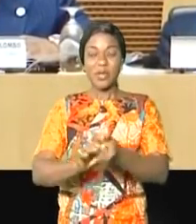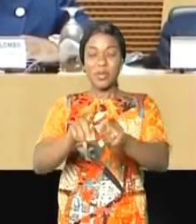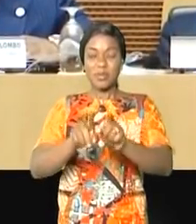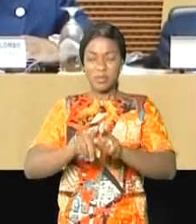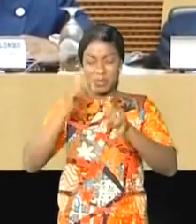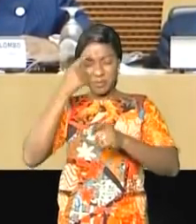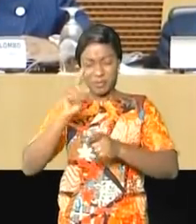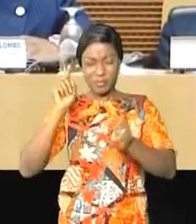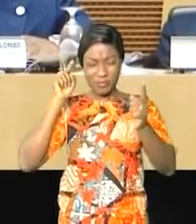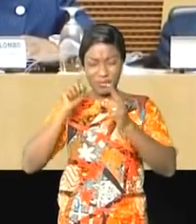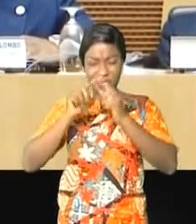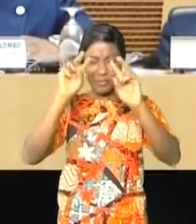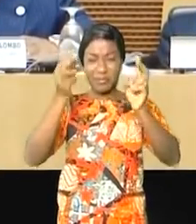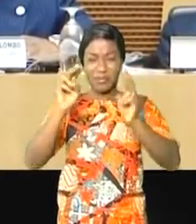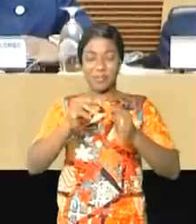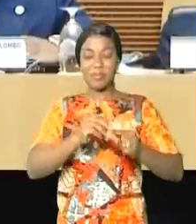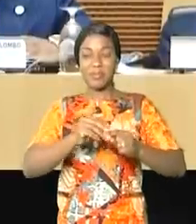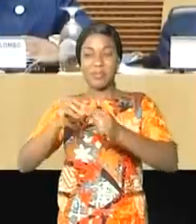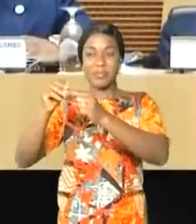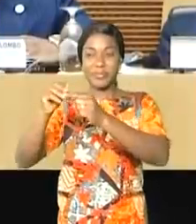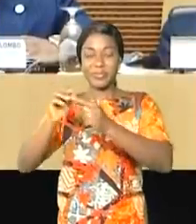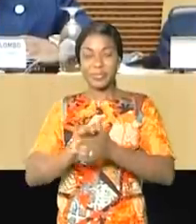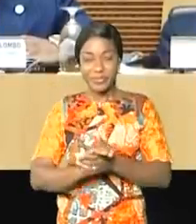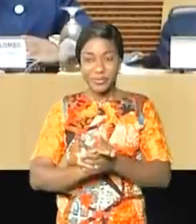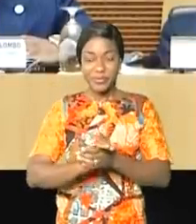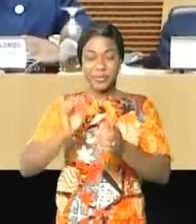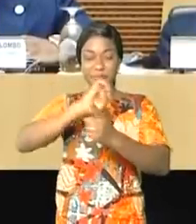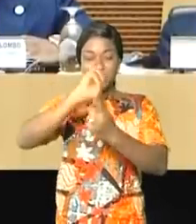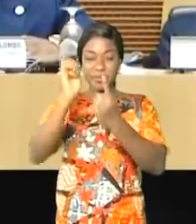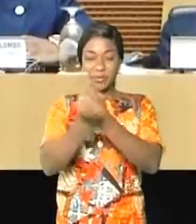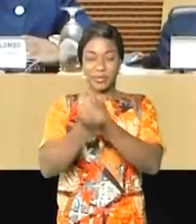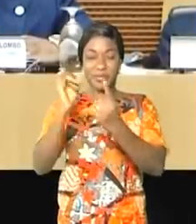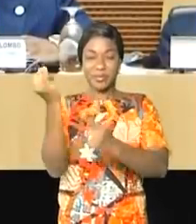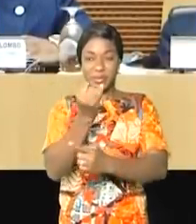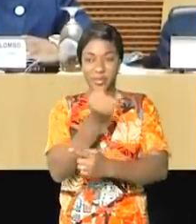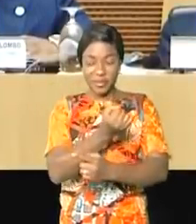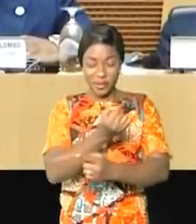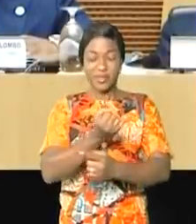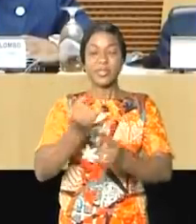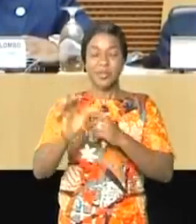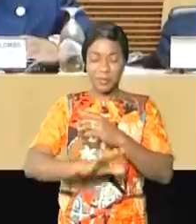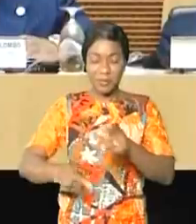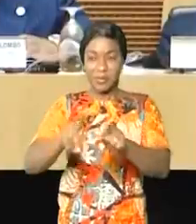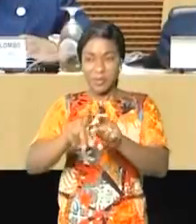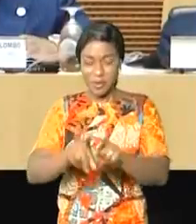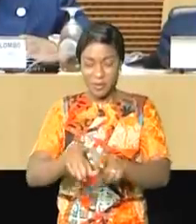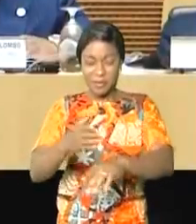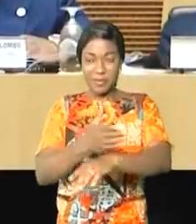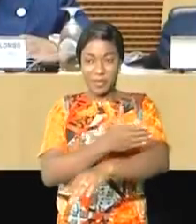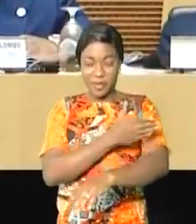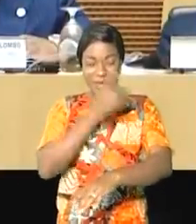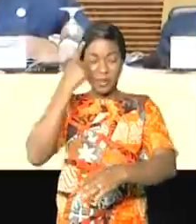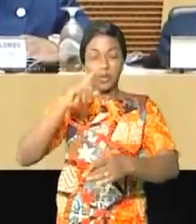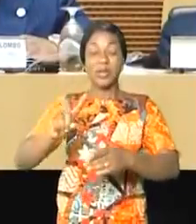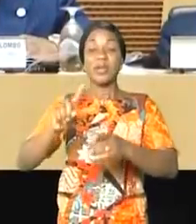thème principal art, culture et patrimoine, levier pour l'édification de